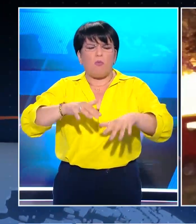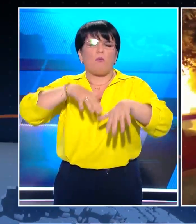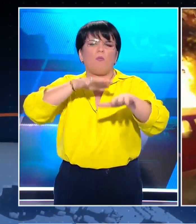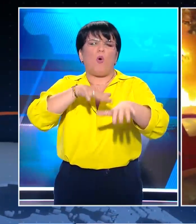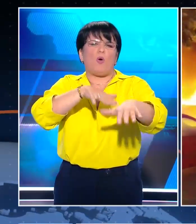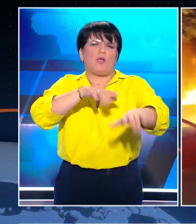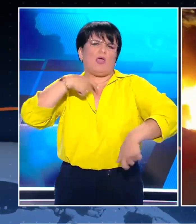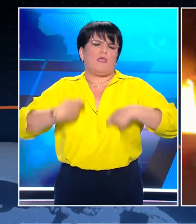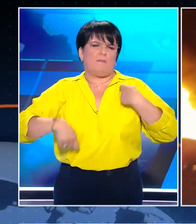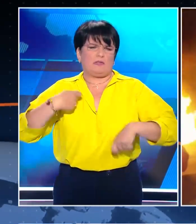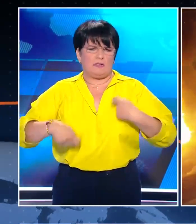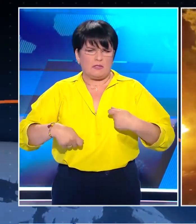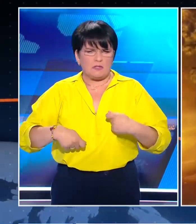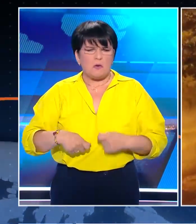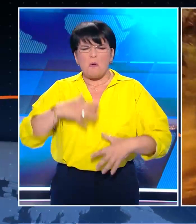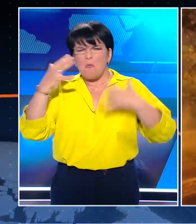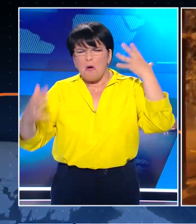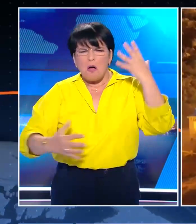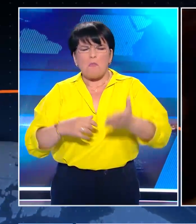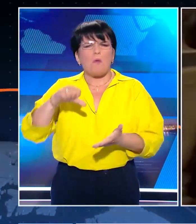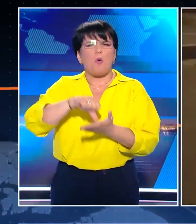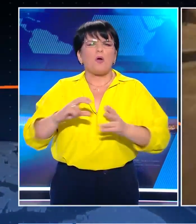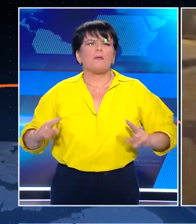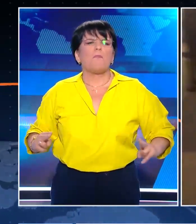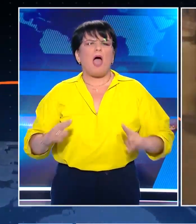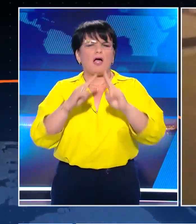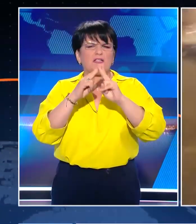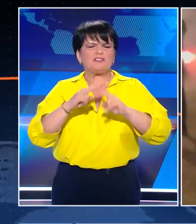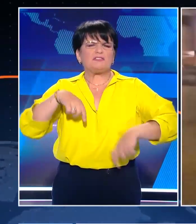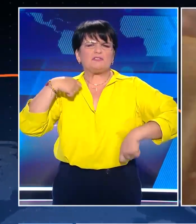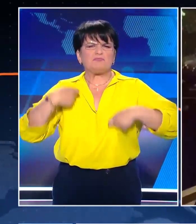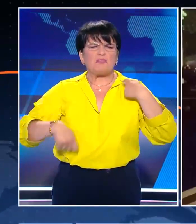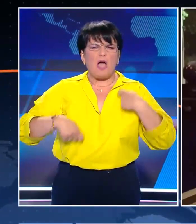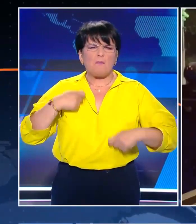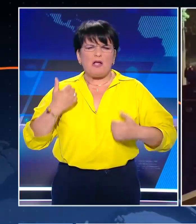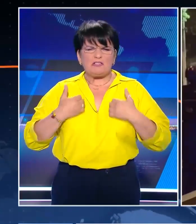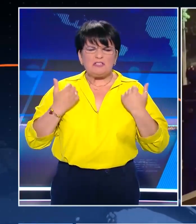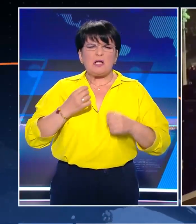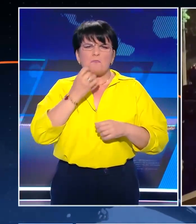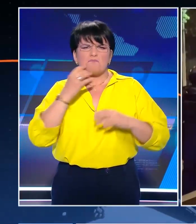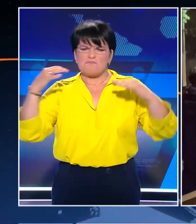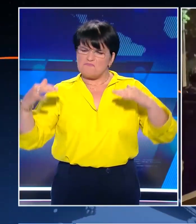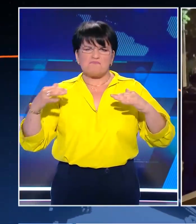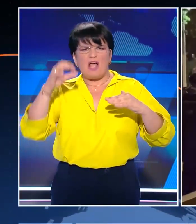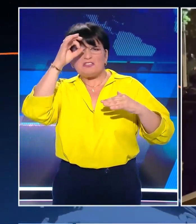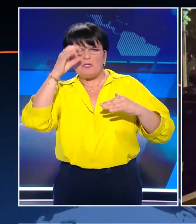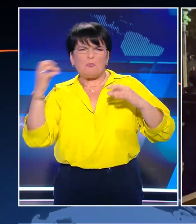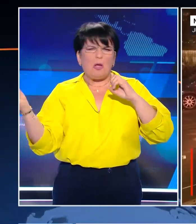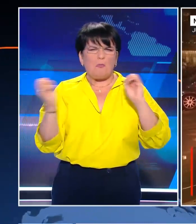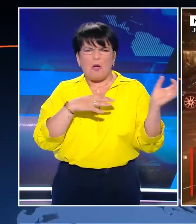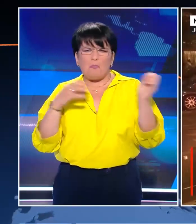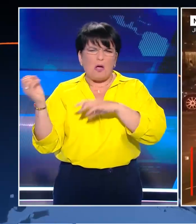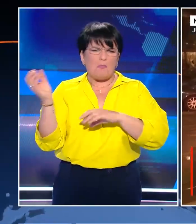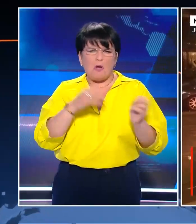Η ένταση κλιμακώνεται για δεύτερη νύχτα στην πόλη του Φωτός. Νιαρή διαδηλωτές επιτίθενται με πέτρες κατά αστυνομικών που φτάνουν στην περιοχή.